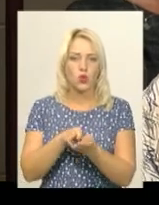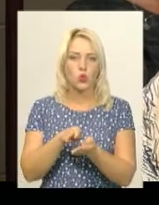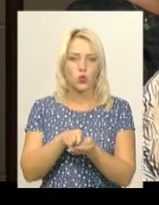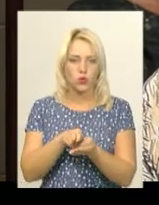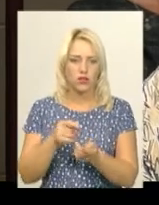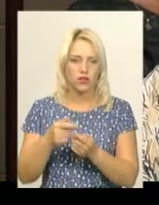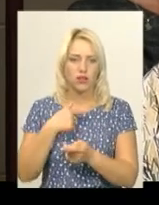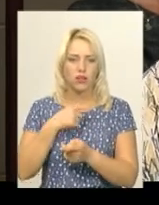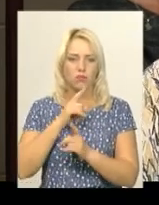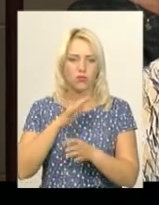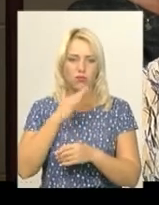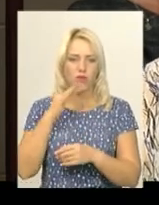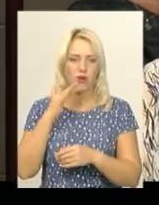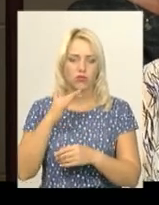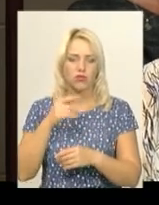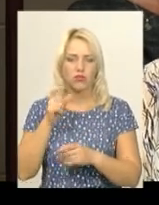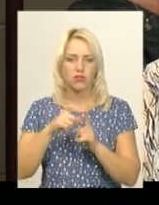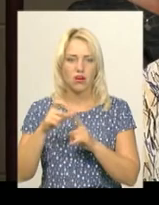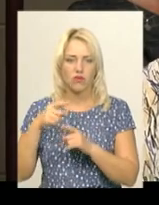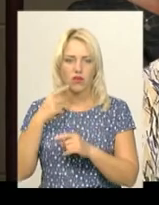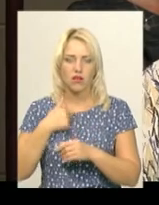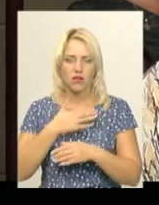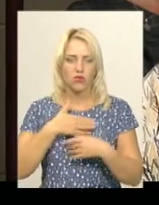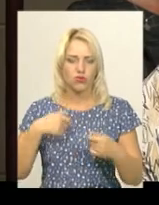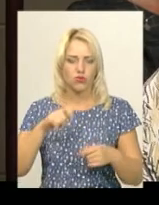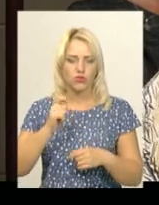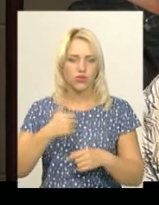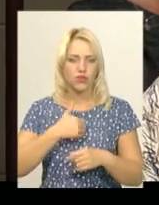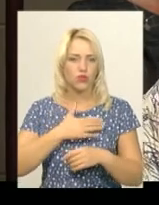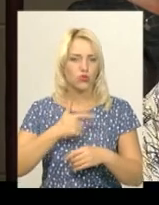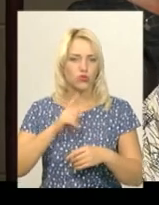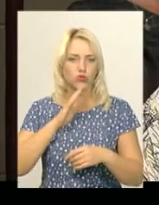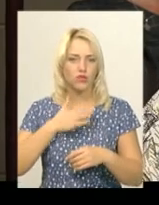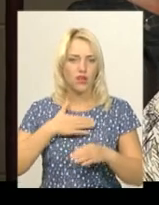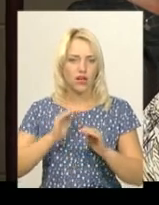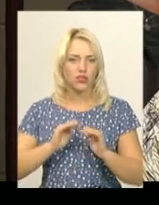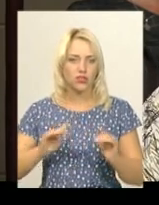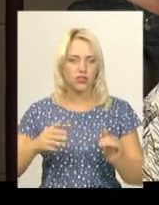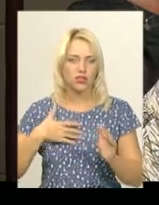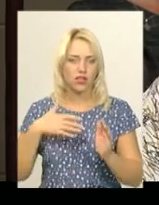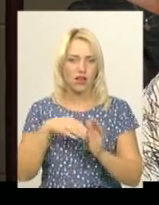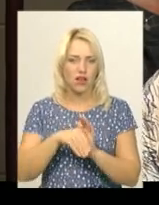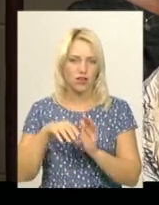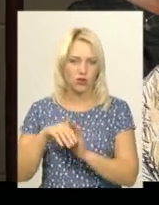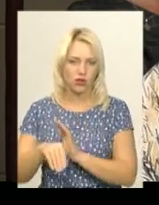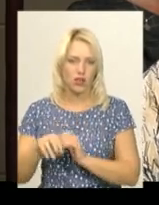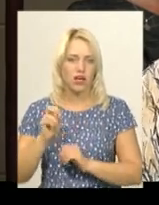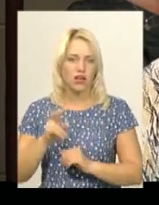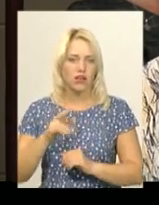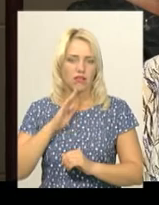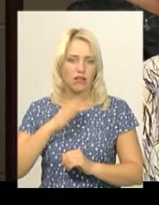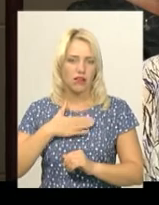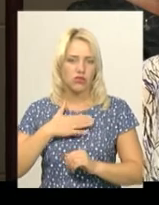Я не буду багатослівною, але я не хочу війни. Я не хочу, щоб наші діти гинули, так само, як наші